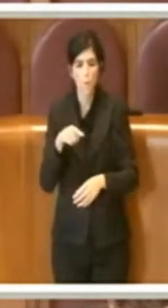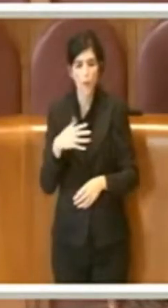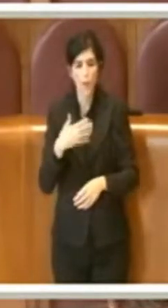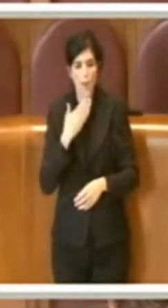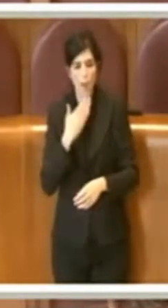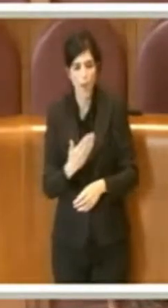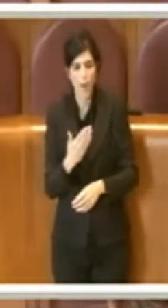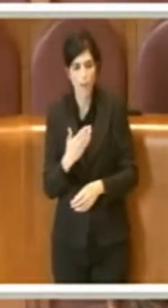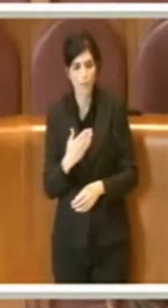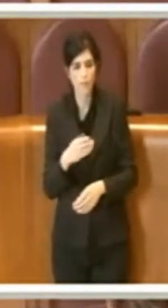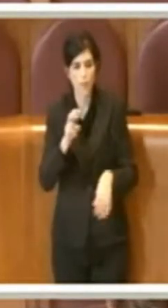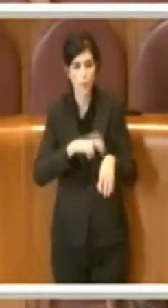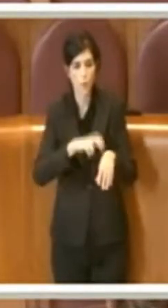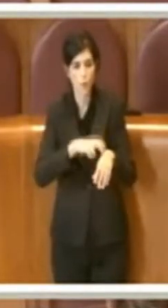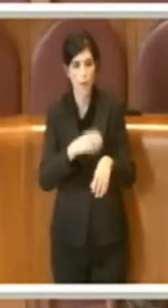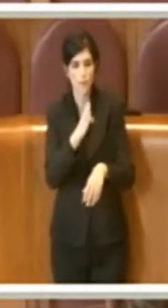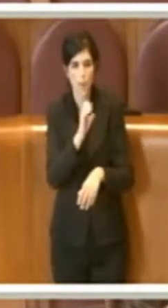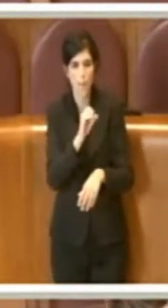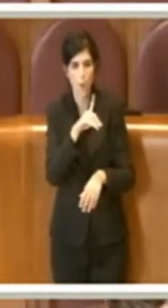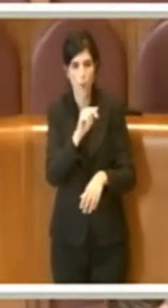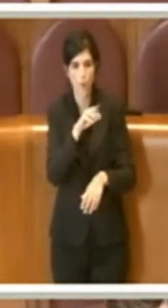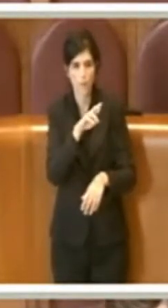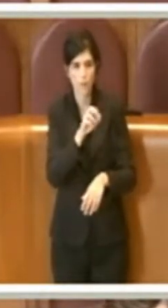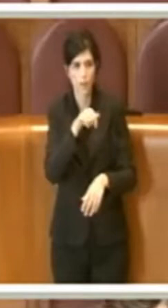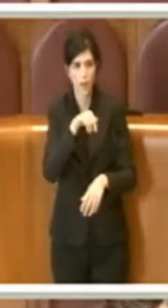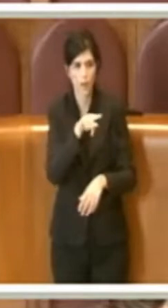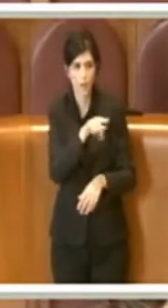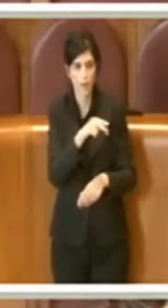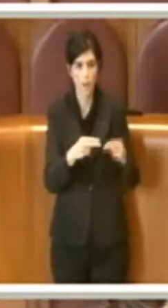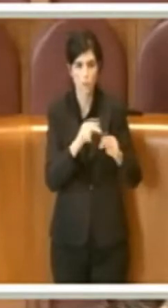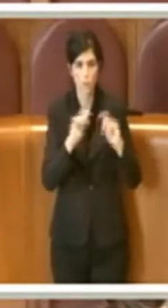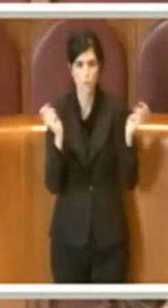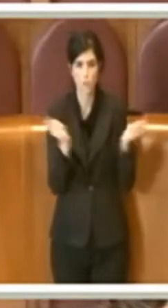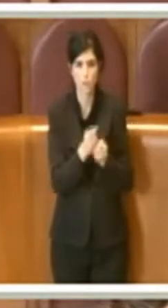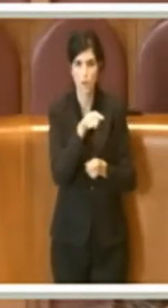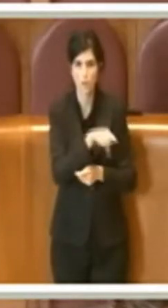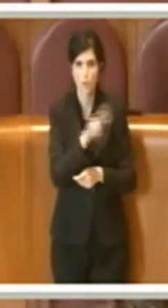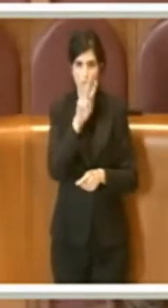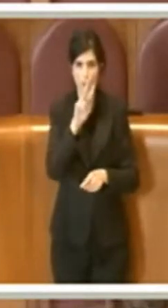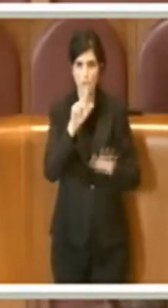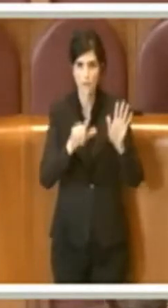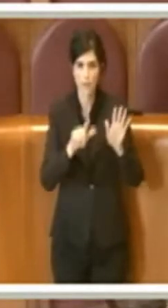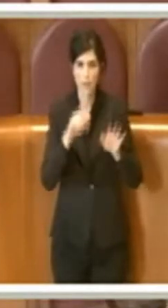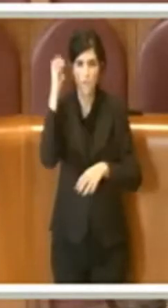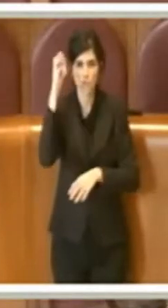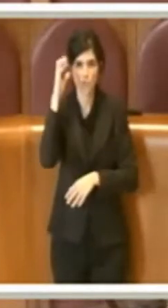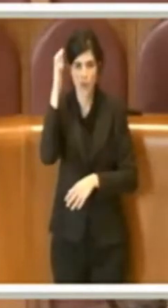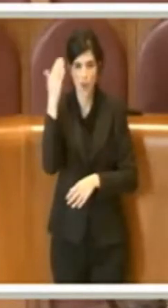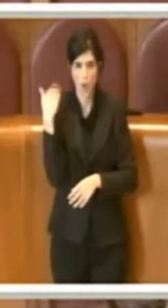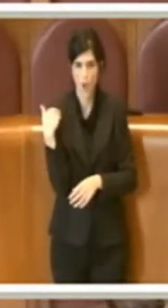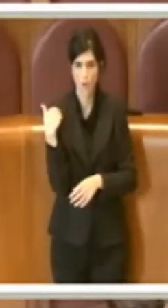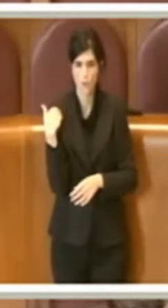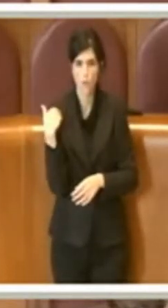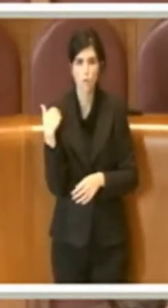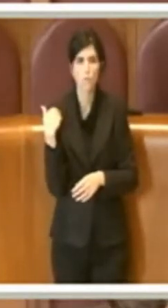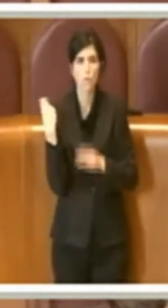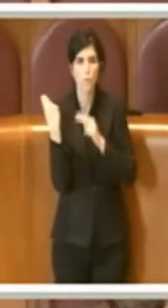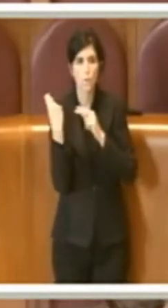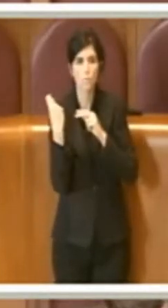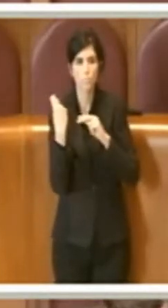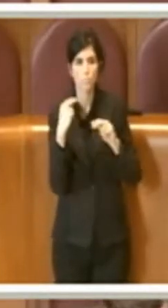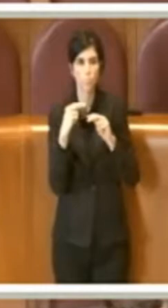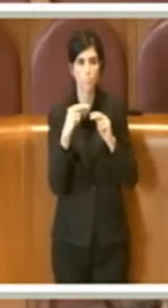ragioneria generale che ha provveduto a rilasciare in data 27 gennaio la rettifica al parere